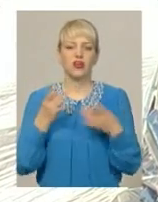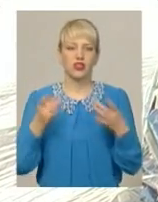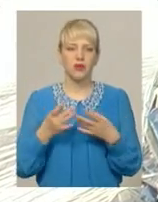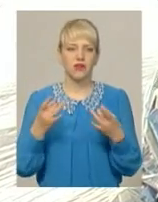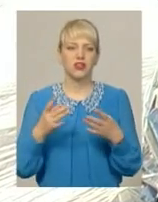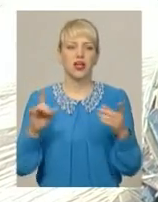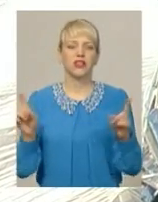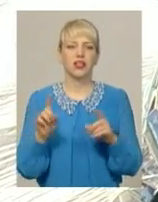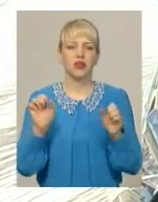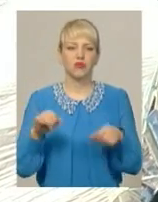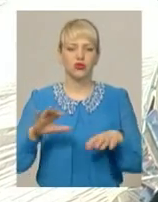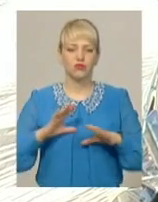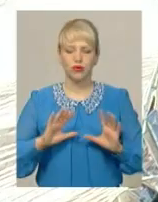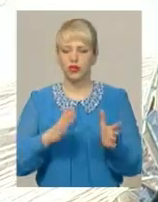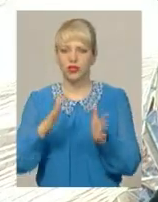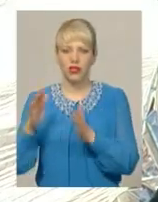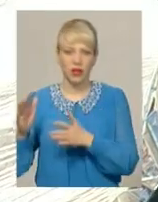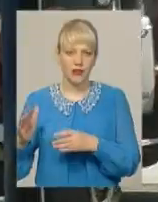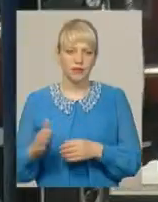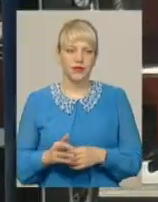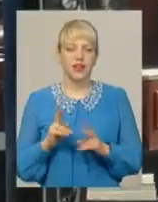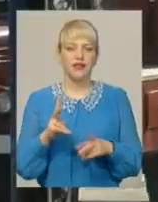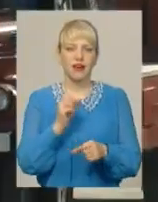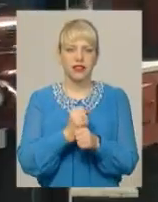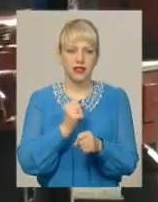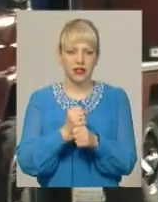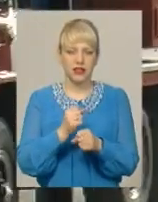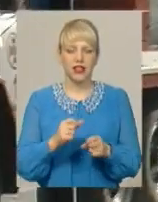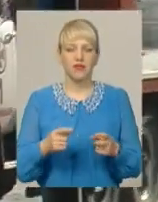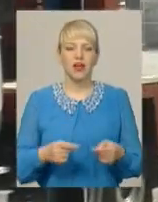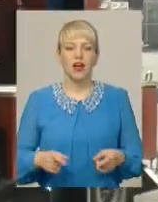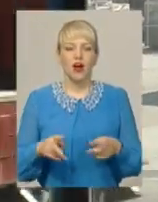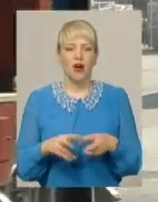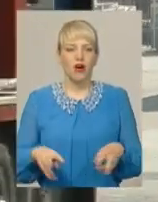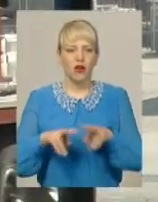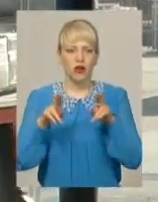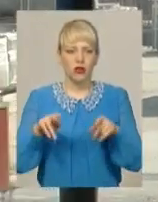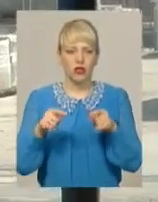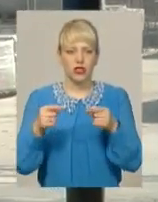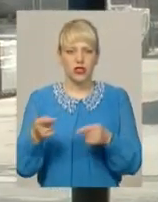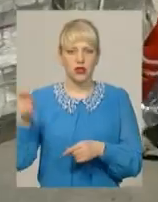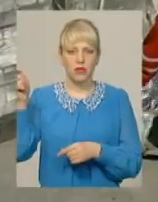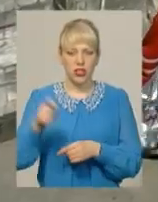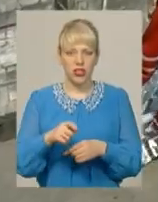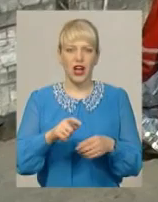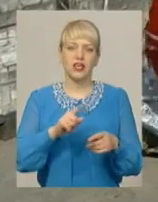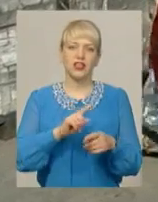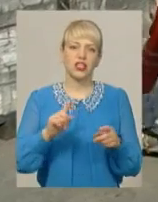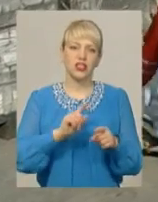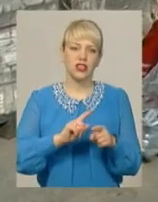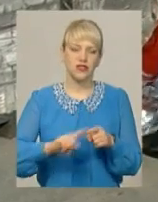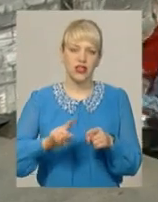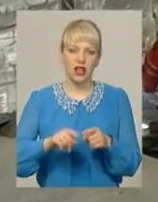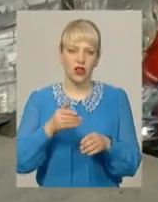можуть у нас частіше всього бути, то розповідають, яка що робити. Одночасно із рятувальниками до торговельного центру приїжджають медики швидкої. Лікар Лариса